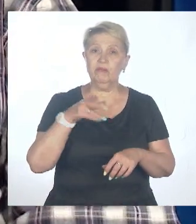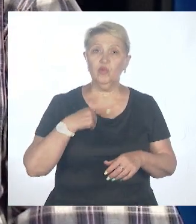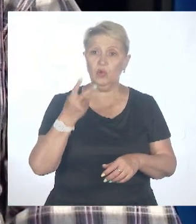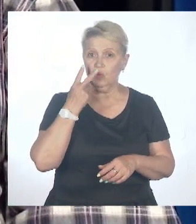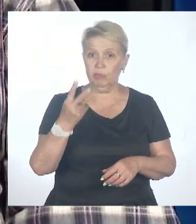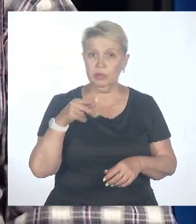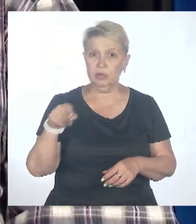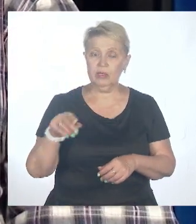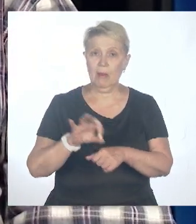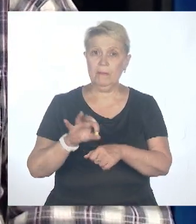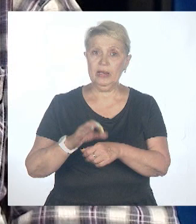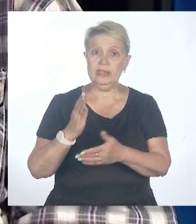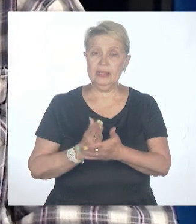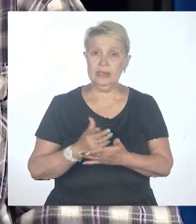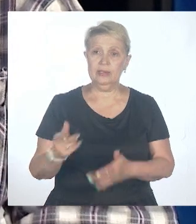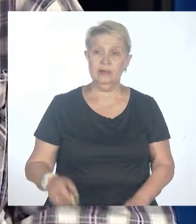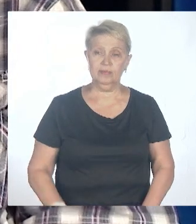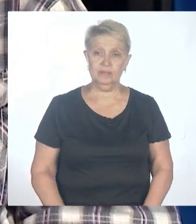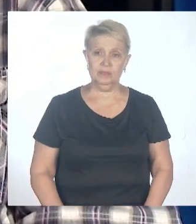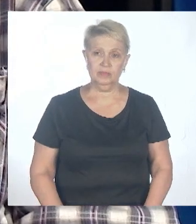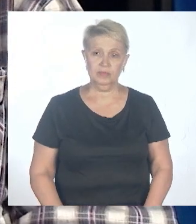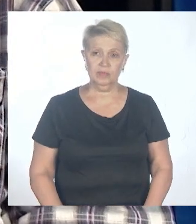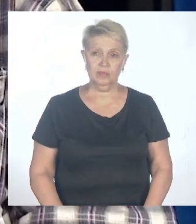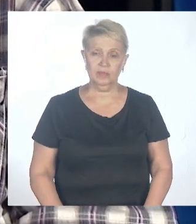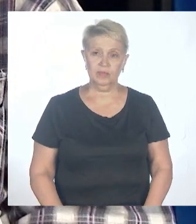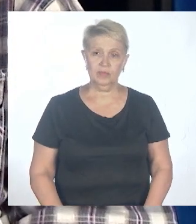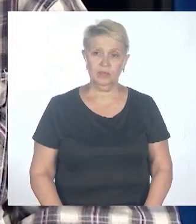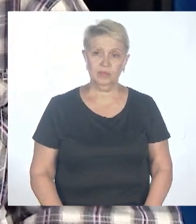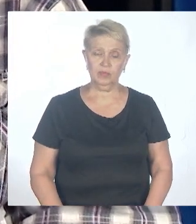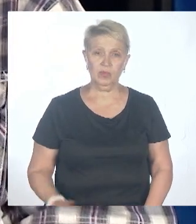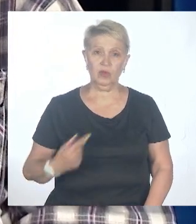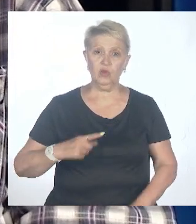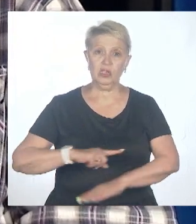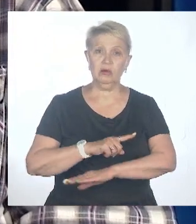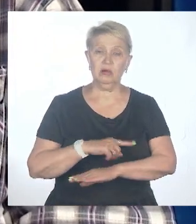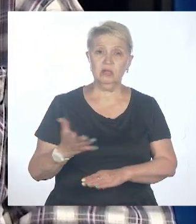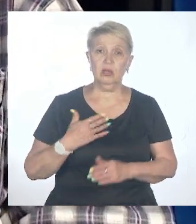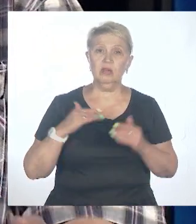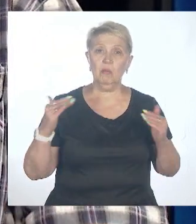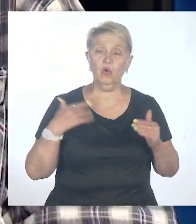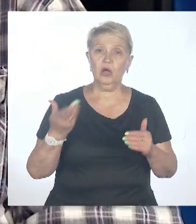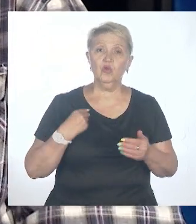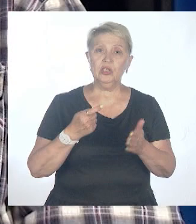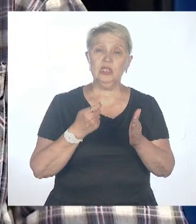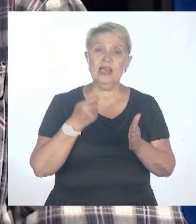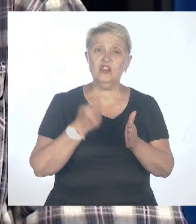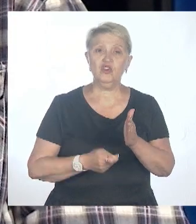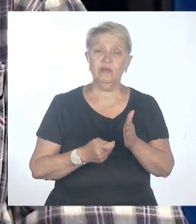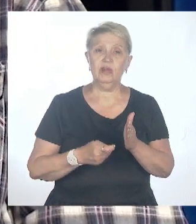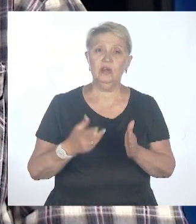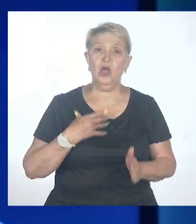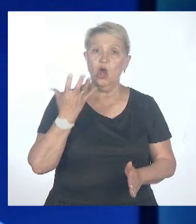аналитической аппаратуры, которая очень дорогая, и, как вы понимаете, крысы гораздо дешевле. А еще вот буквально в